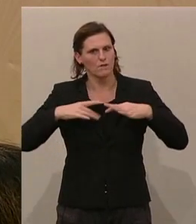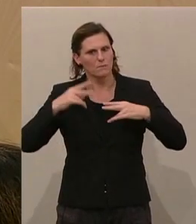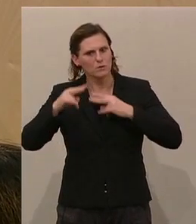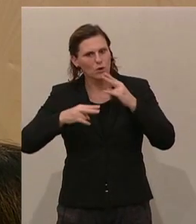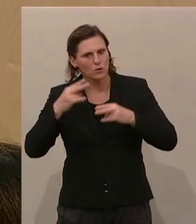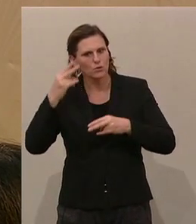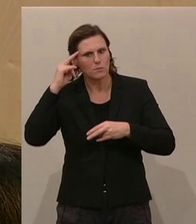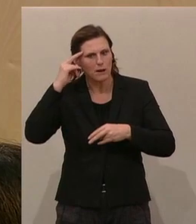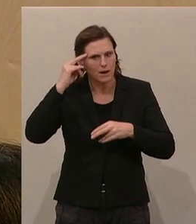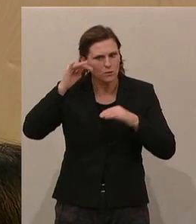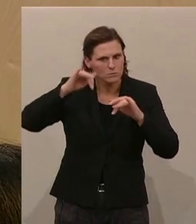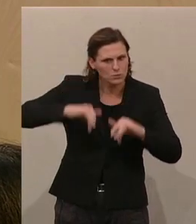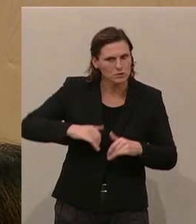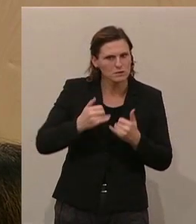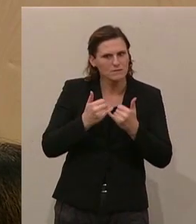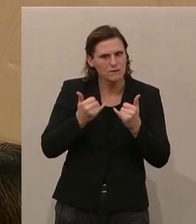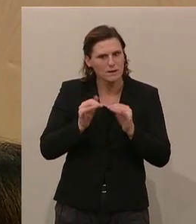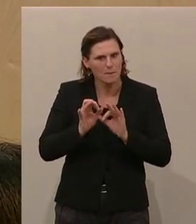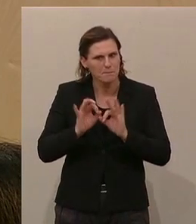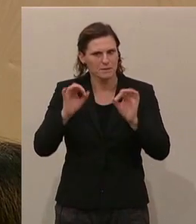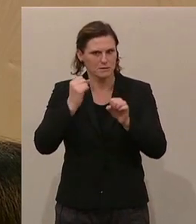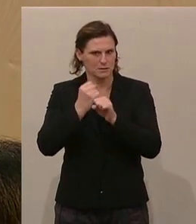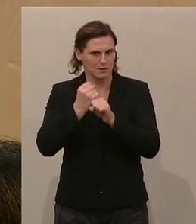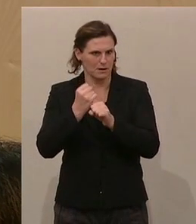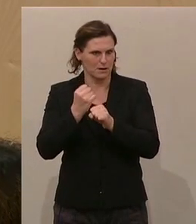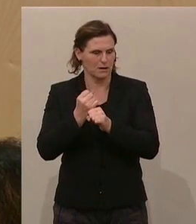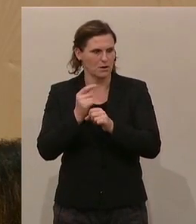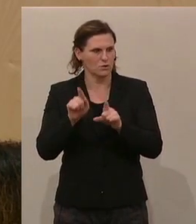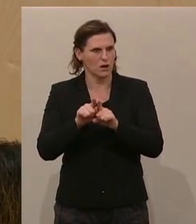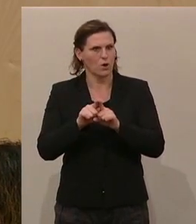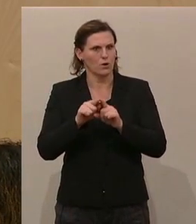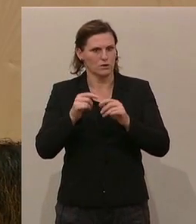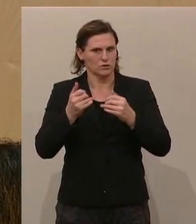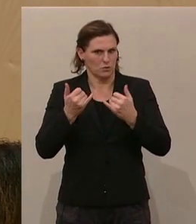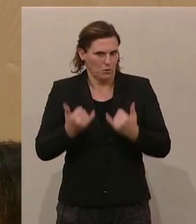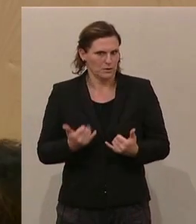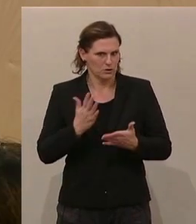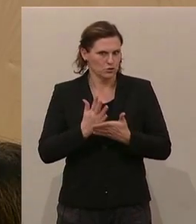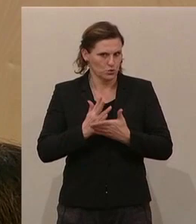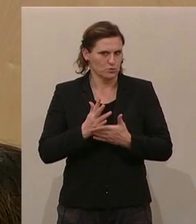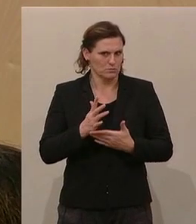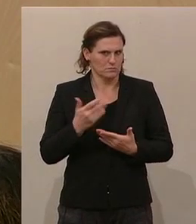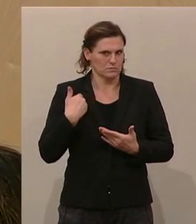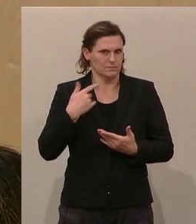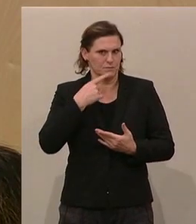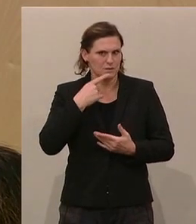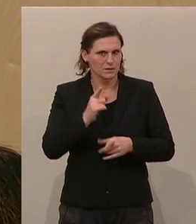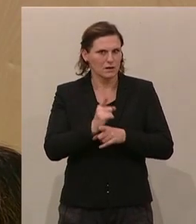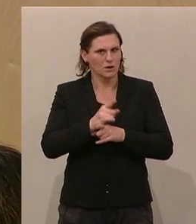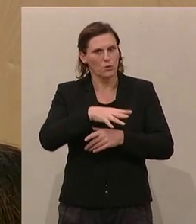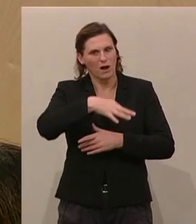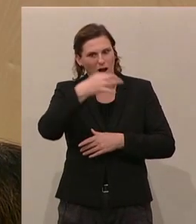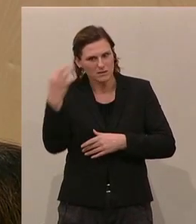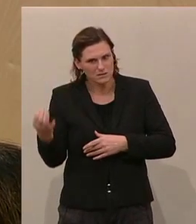Überlegungen anstellen müssen, wie wir das verbessern können. Und natürlich, und das habe ich heute schon an dieser Stelle ausgeführt, was die ganztägige Betreuung betrifft,